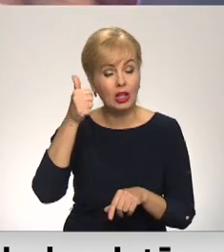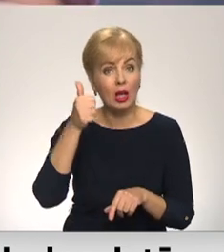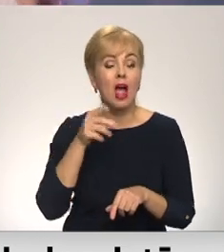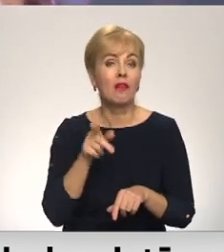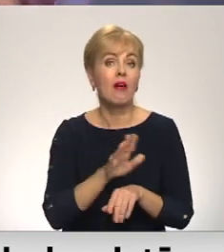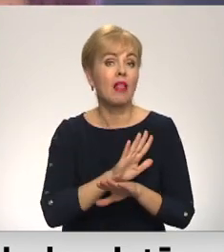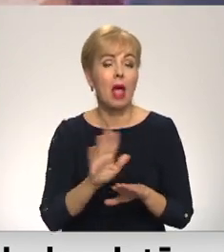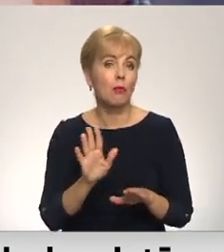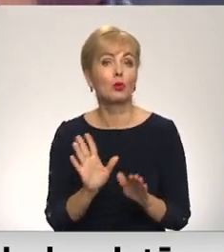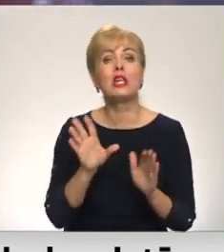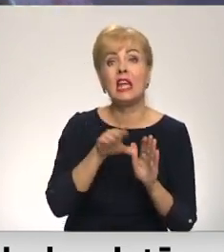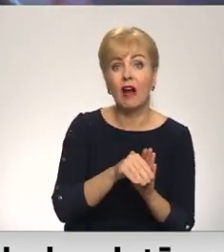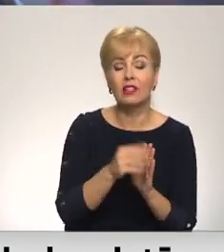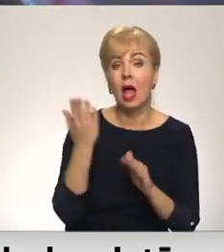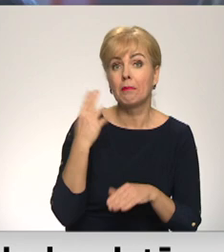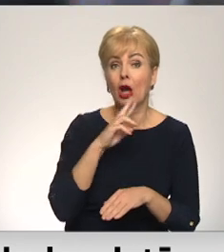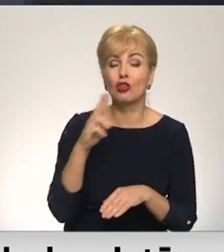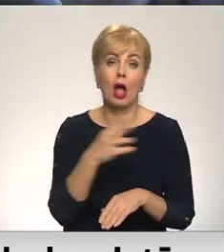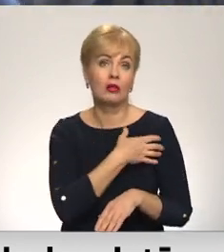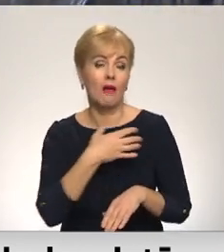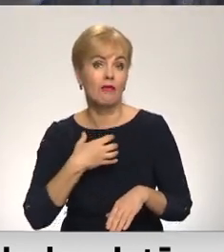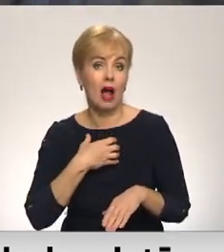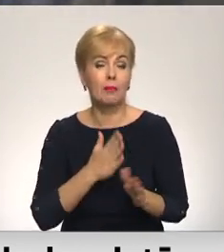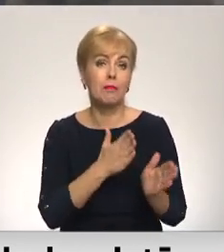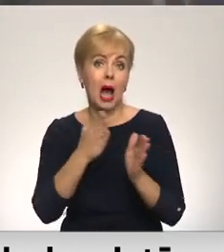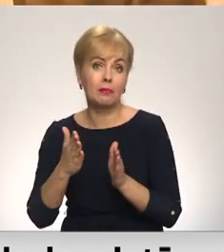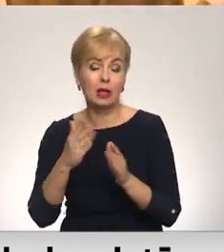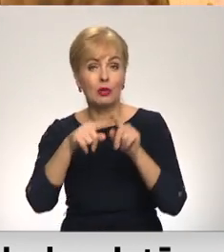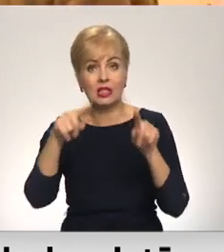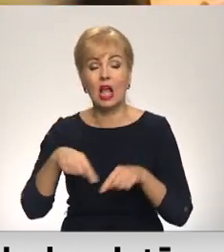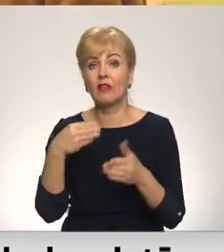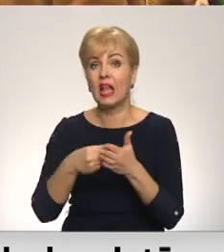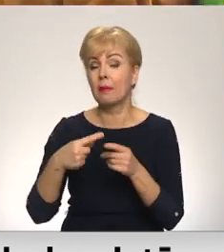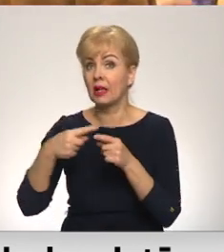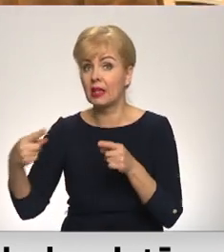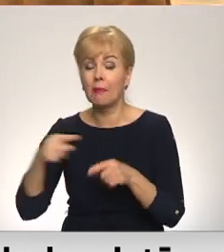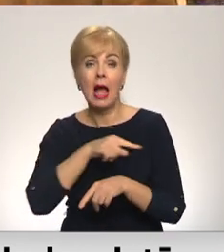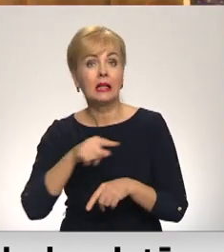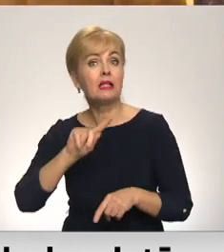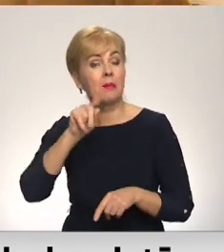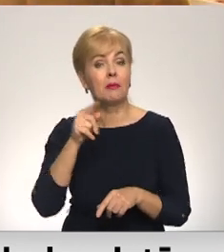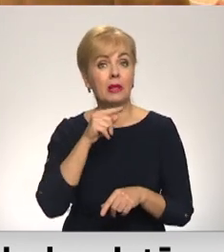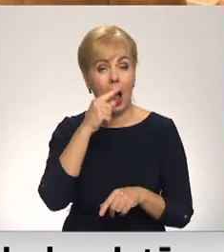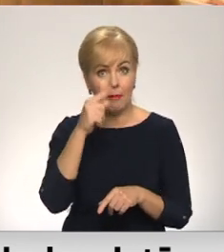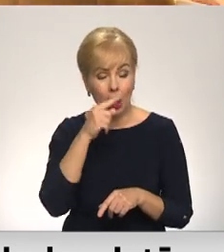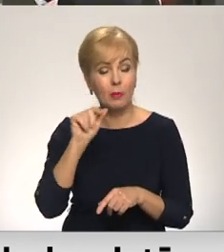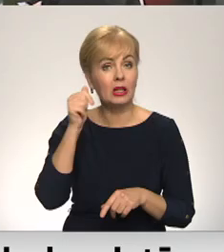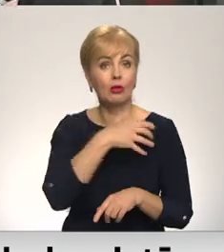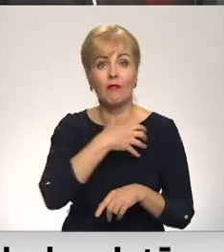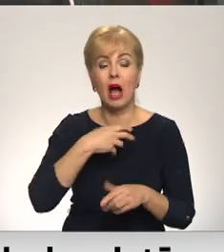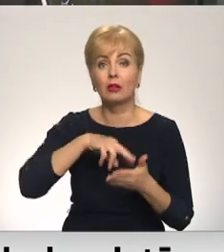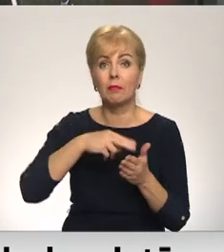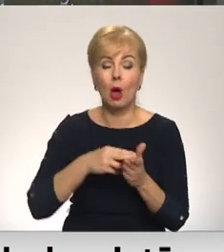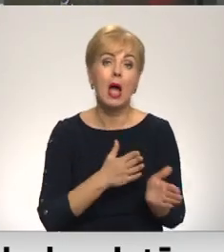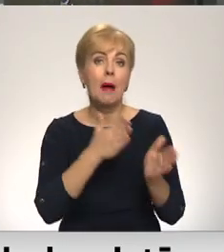nemaz netikt ieviesta. Pagājušo nedēļu valdība pārbīdīja certifikātu derīguma termiņu līdz 1. martam, bet rīt valdība to plāno